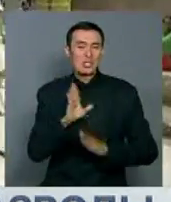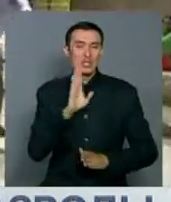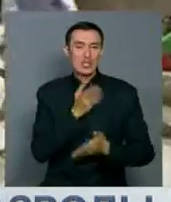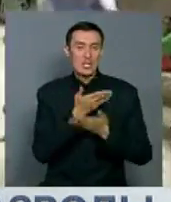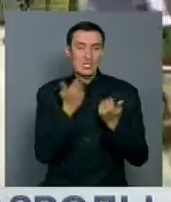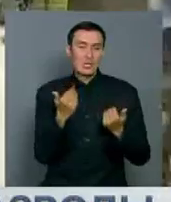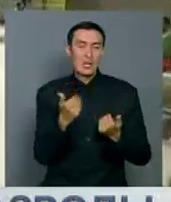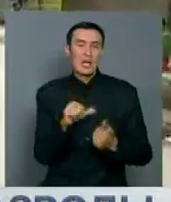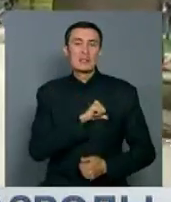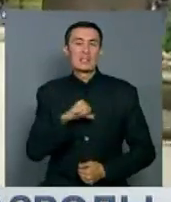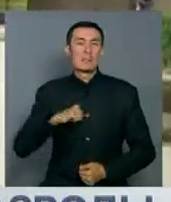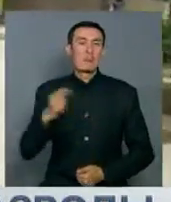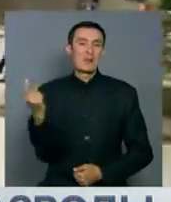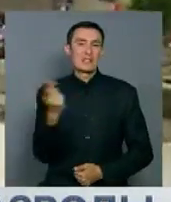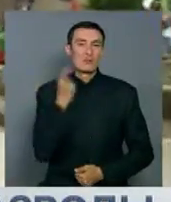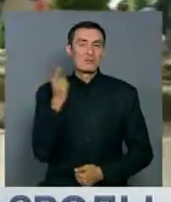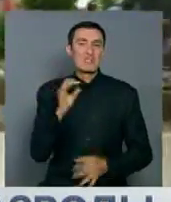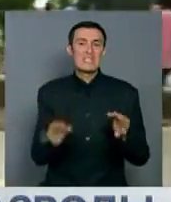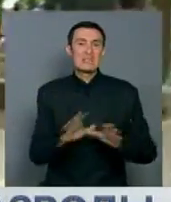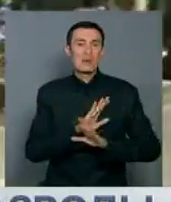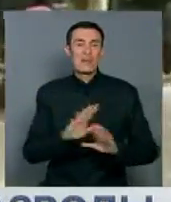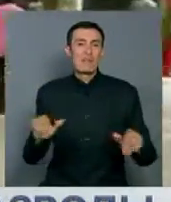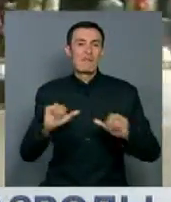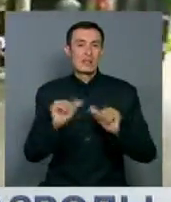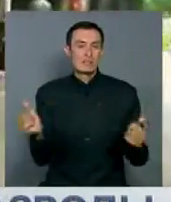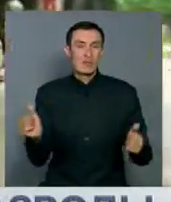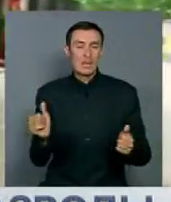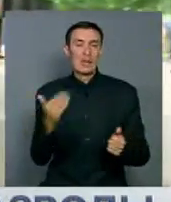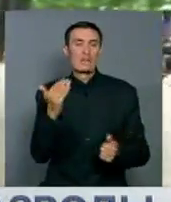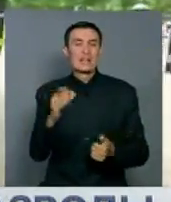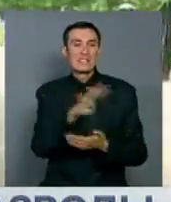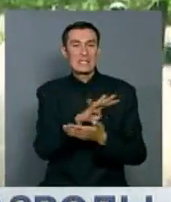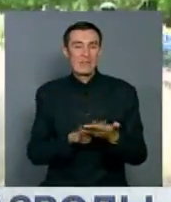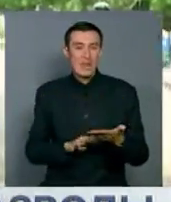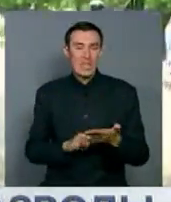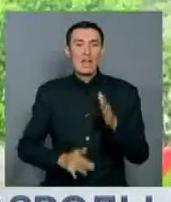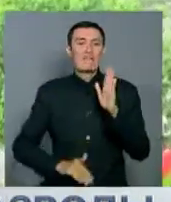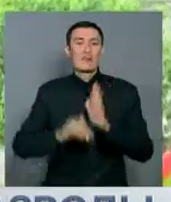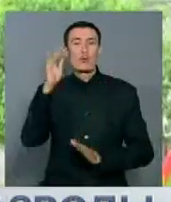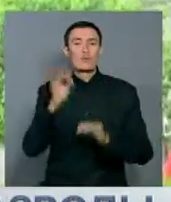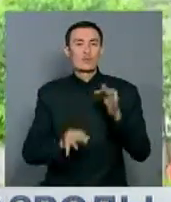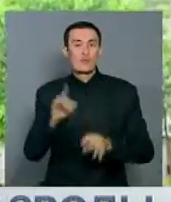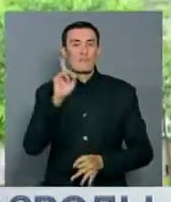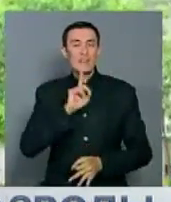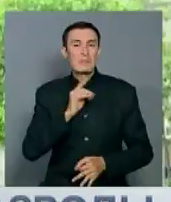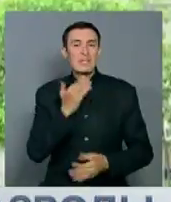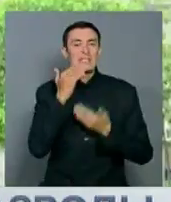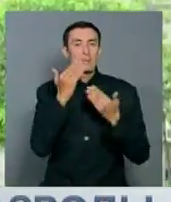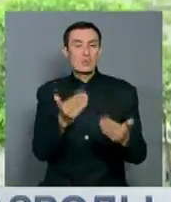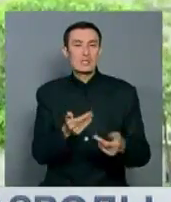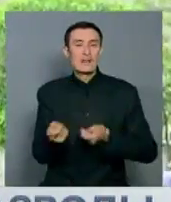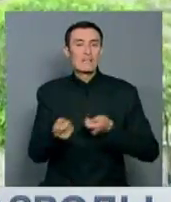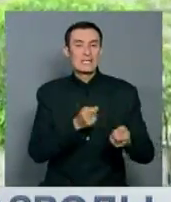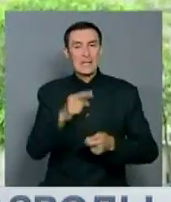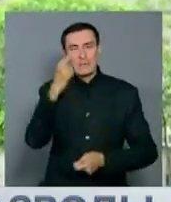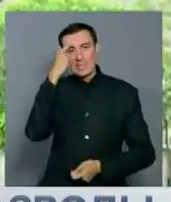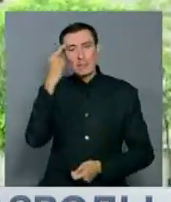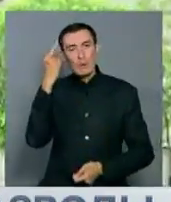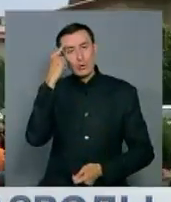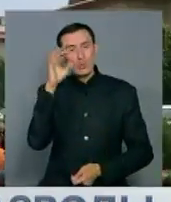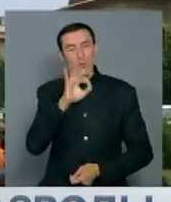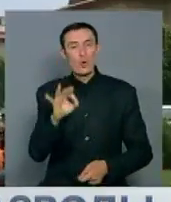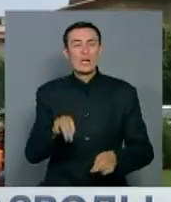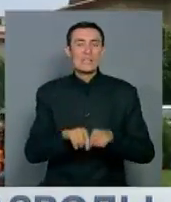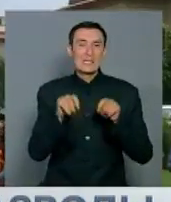практики произвольного и несправедливого развода, говорится в их заявлении. Верховный суд направил запрос властям Индии подумать о